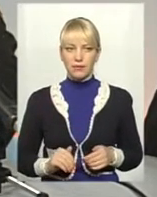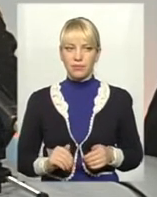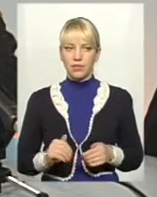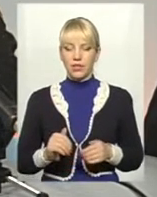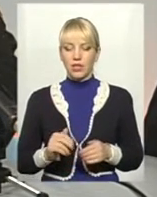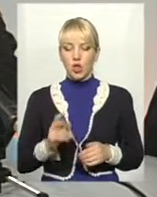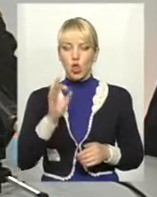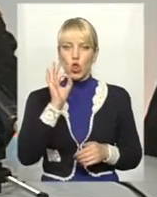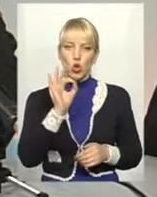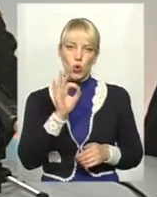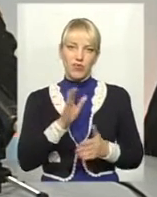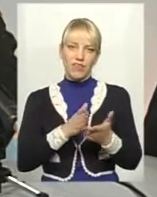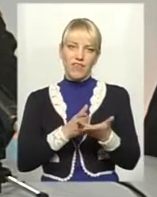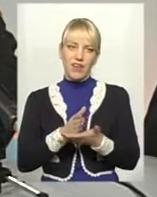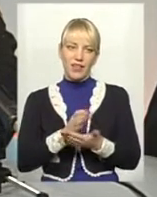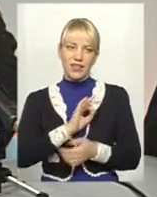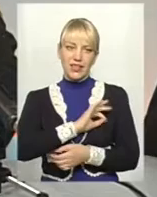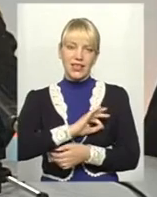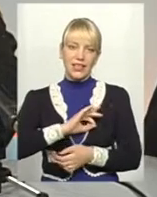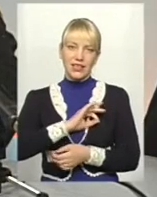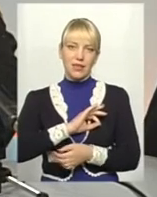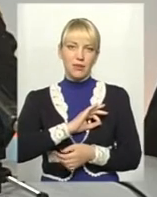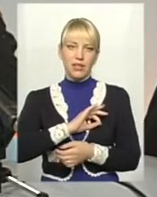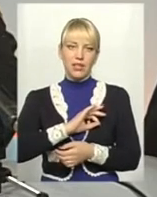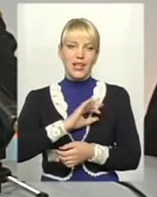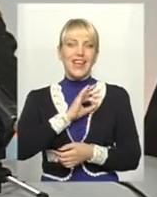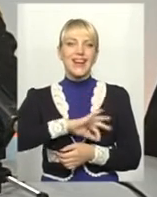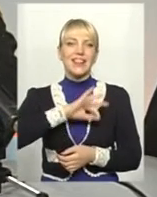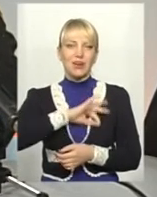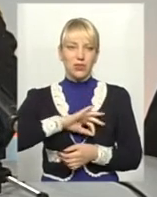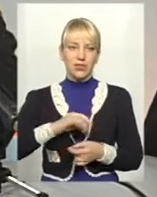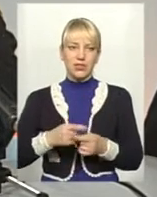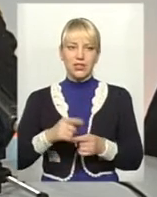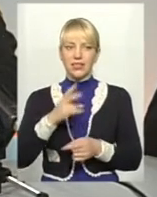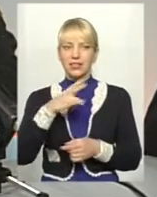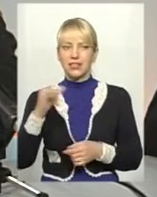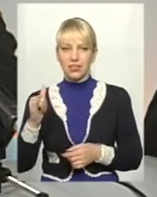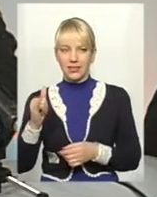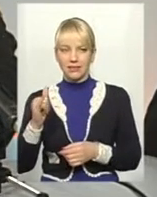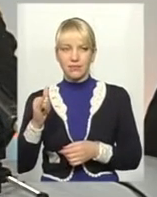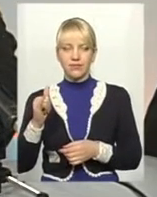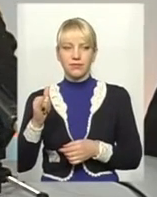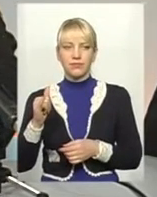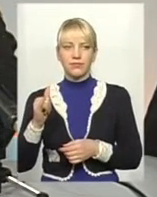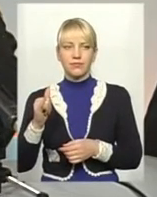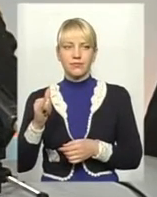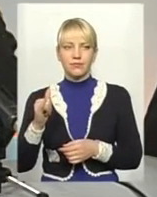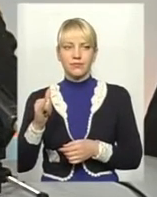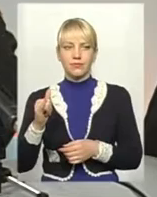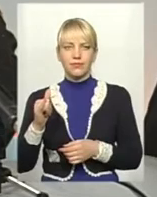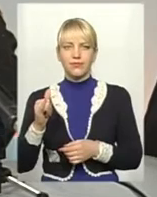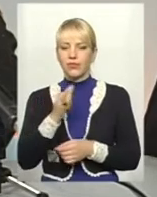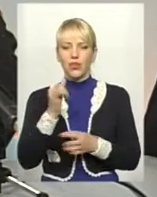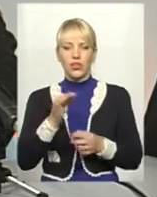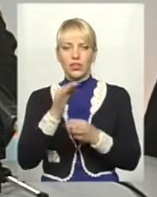нульовий варіант затрат своїх. Ні прибутку, ні рентабельності, нічого. Це